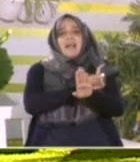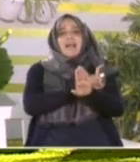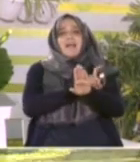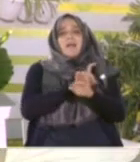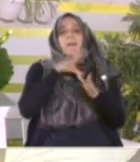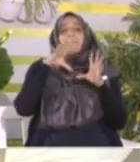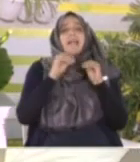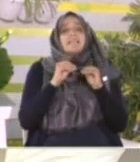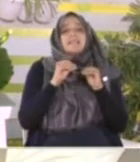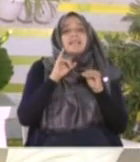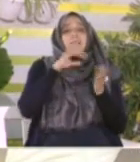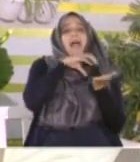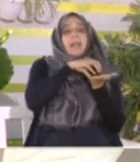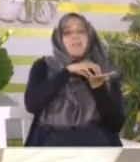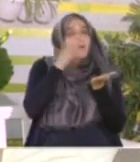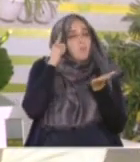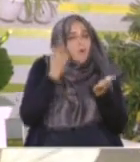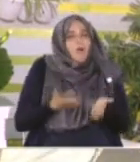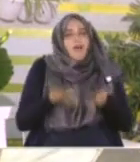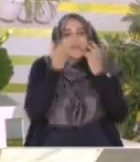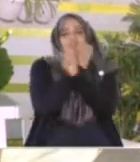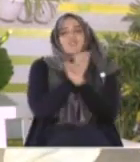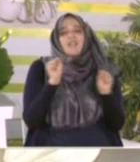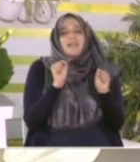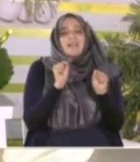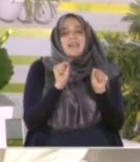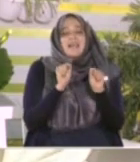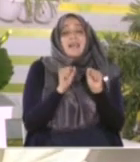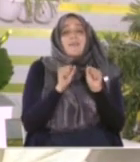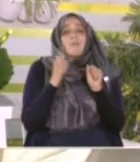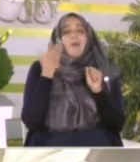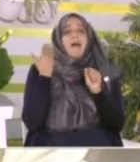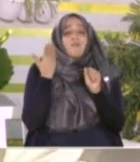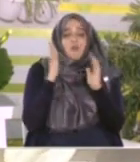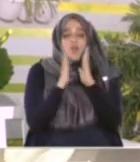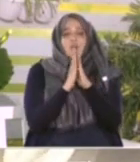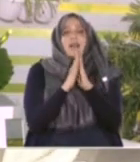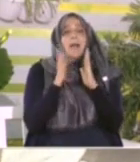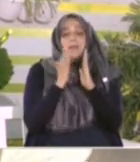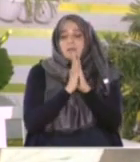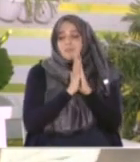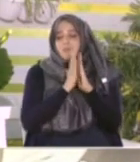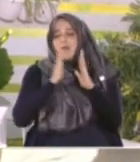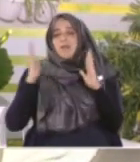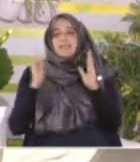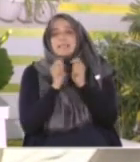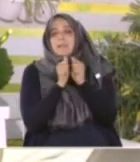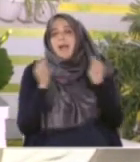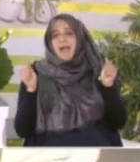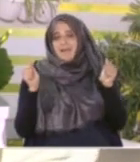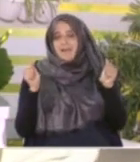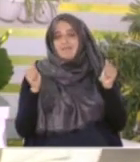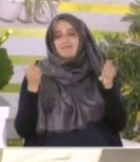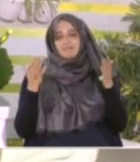إبراهيم رفعا للحرج بعدما أبعيد عن البيت العديق بمسافة